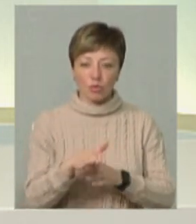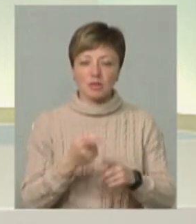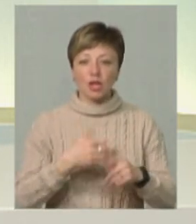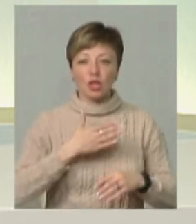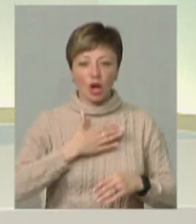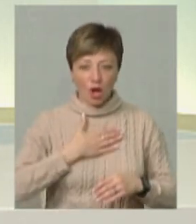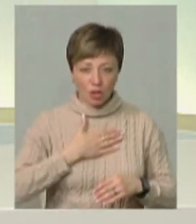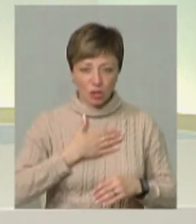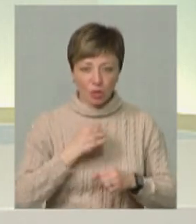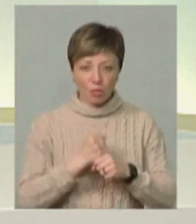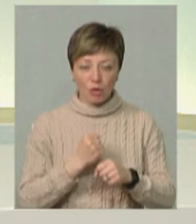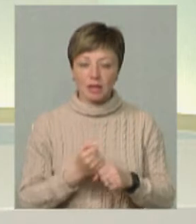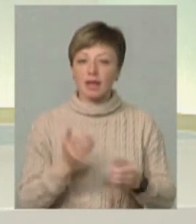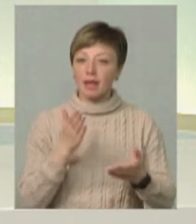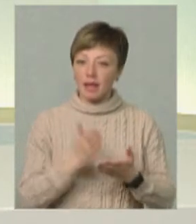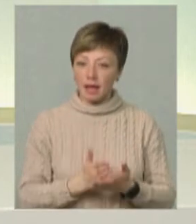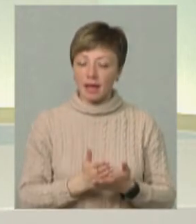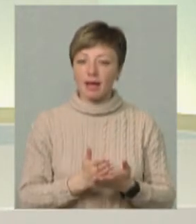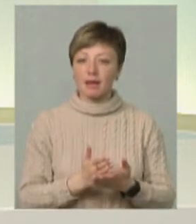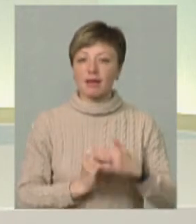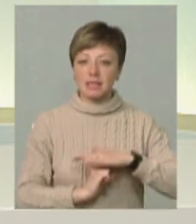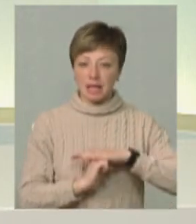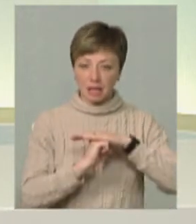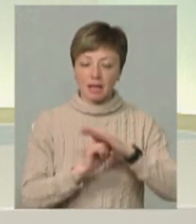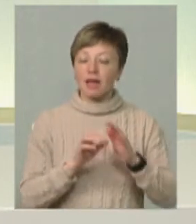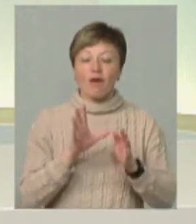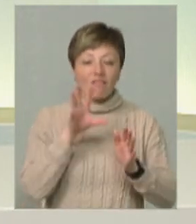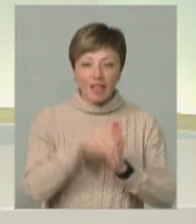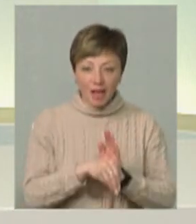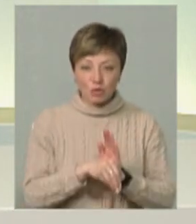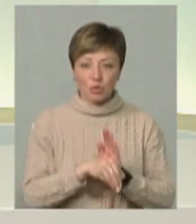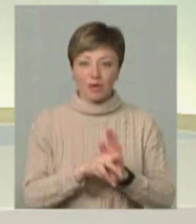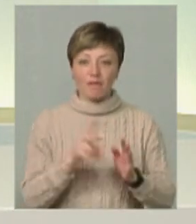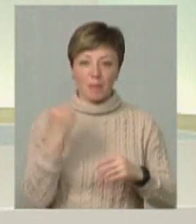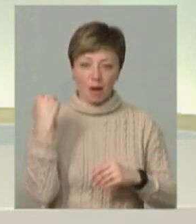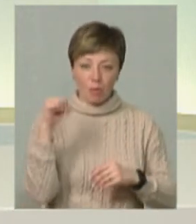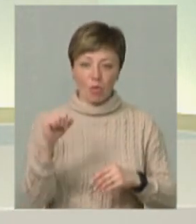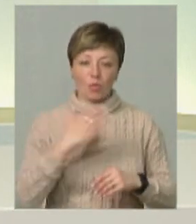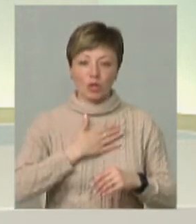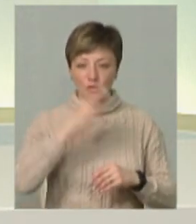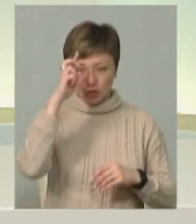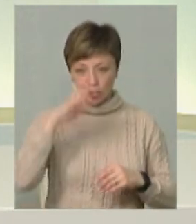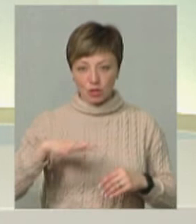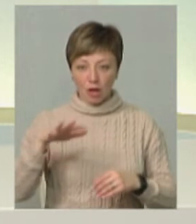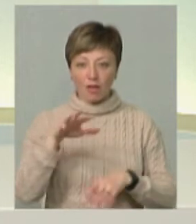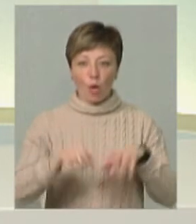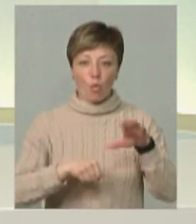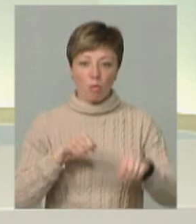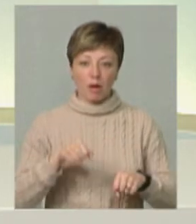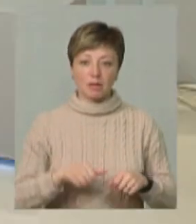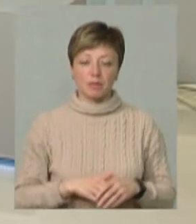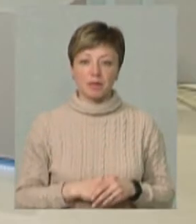наша робота – це є, власне, та цеглина в перемогу нашої держави над окупантами.